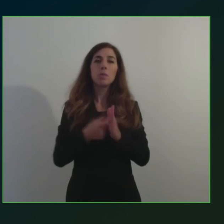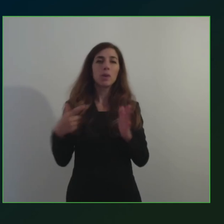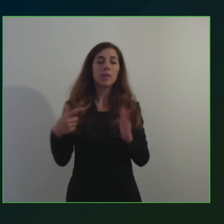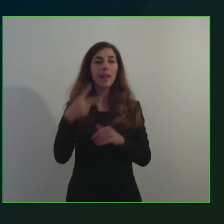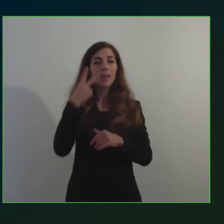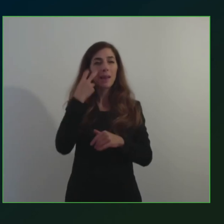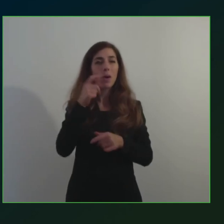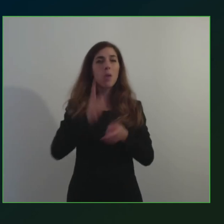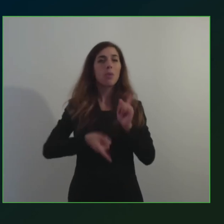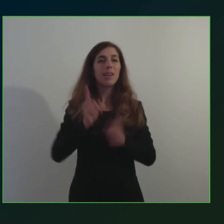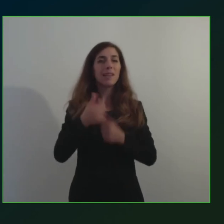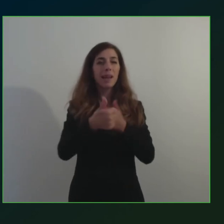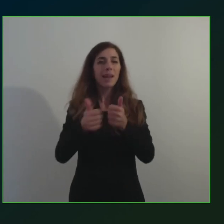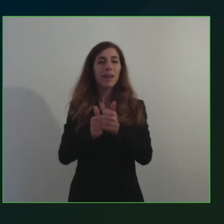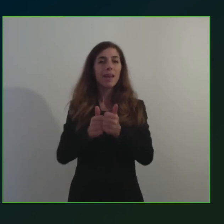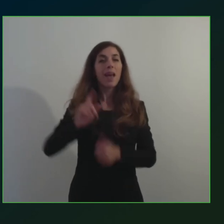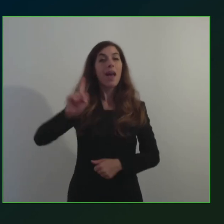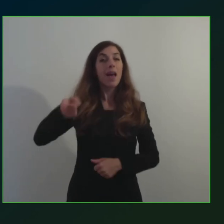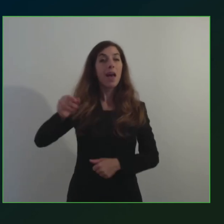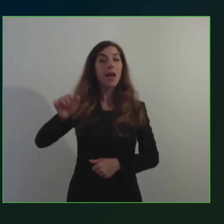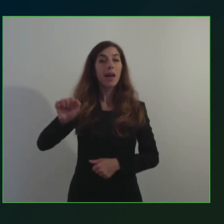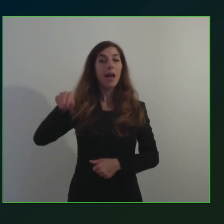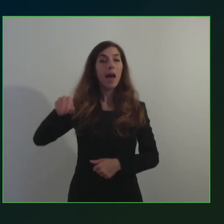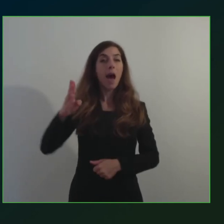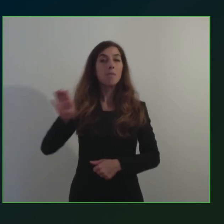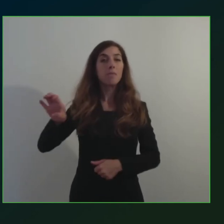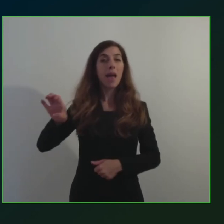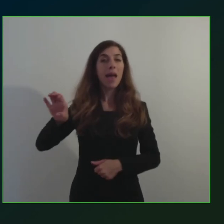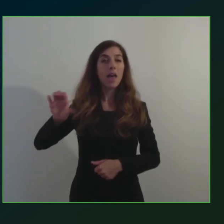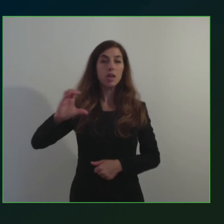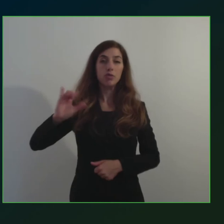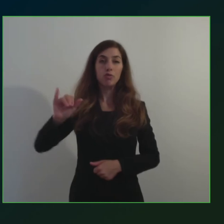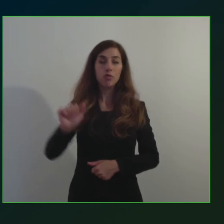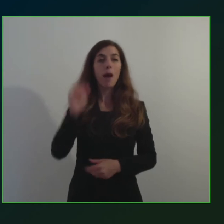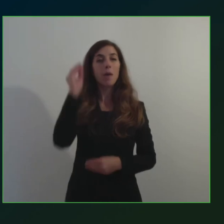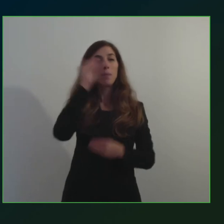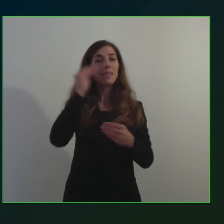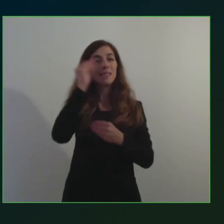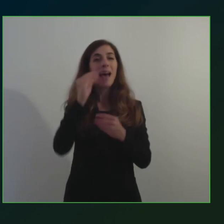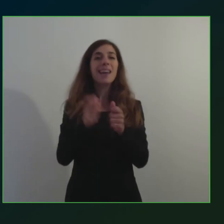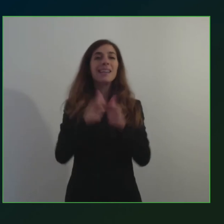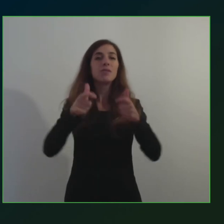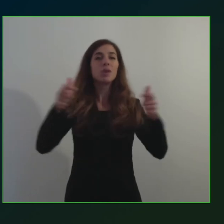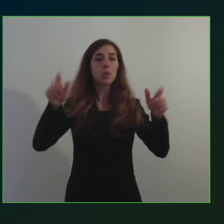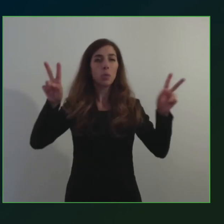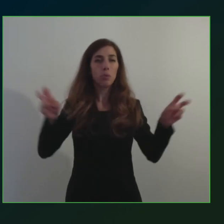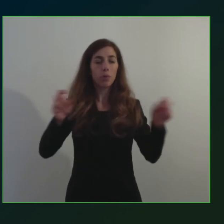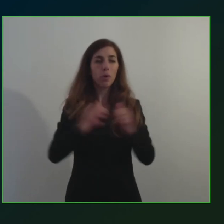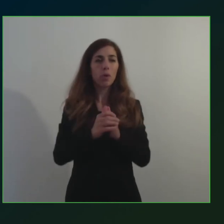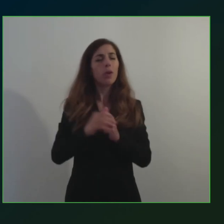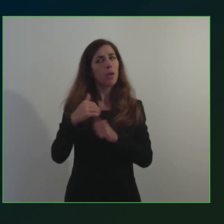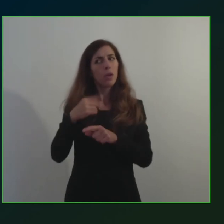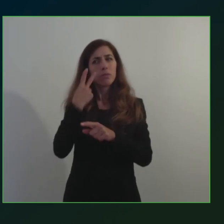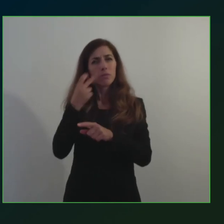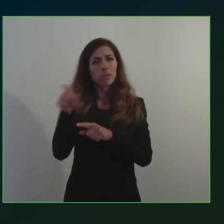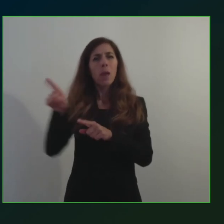come Gambescia di Pensare Sviluppo e poi sentiamo la commissione poi ritorno a te Riccardo